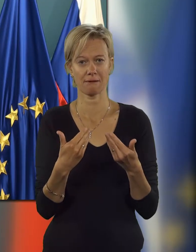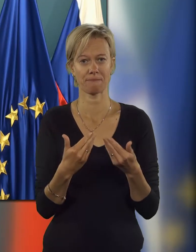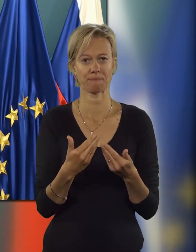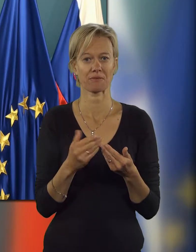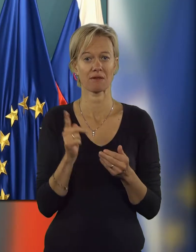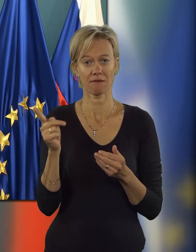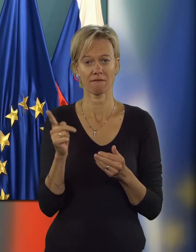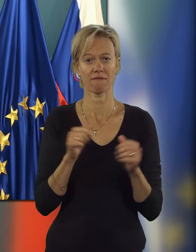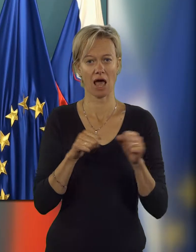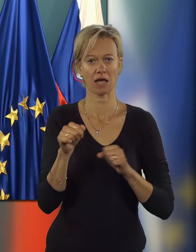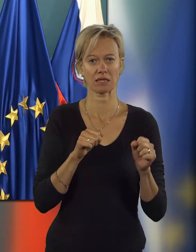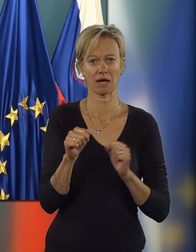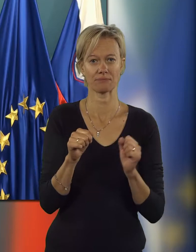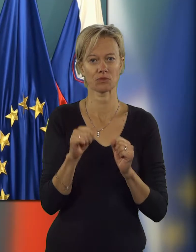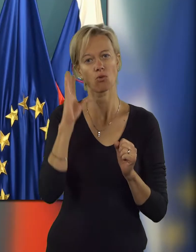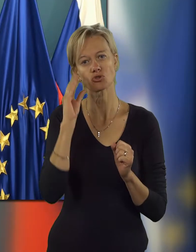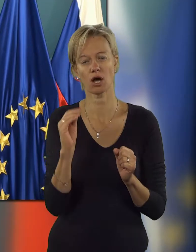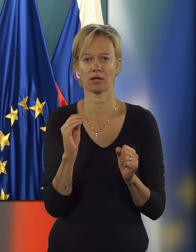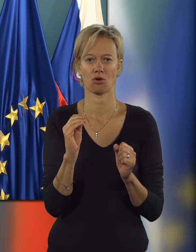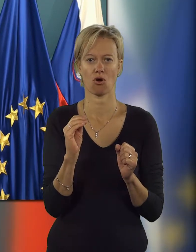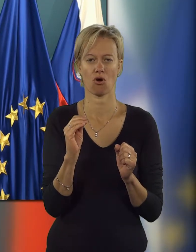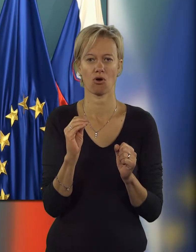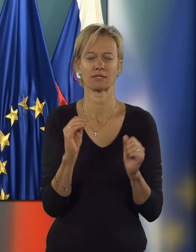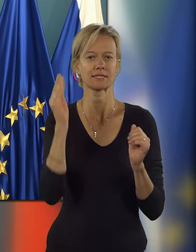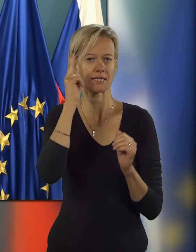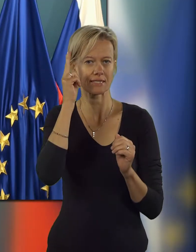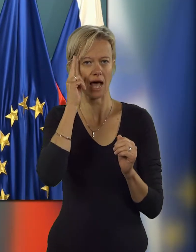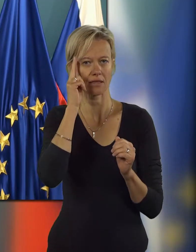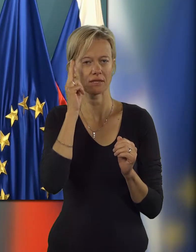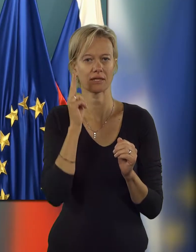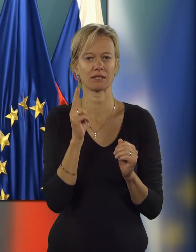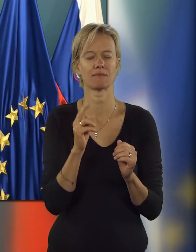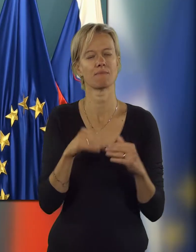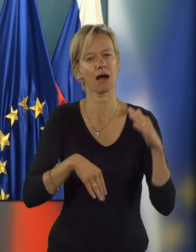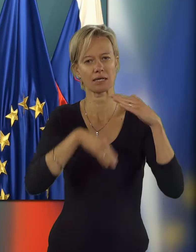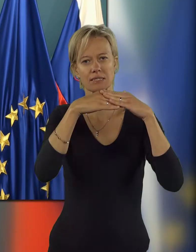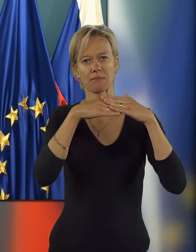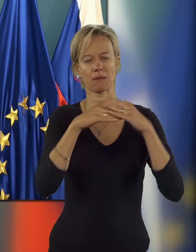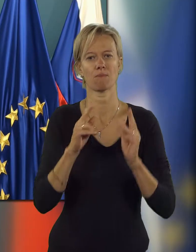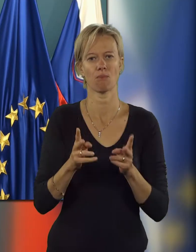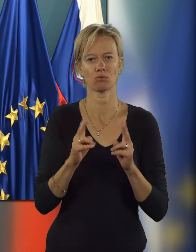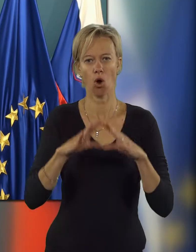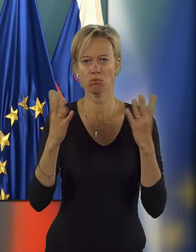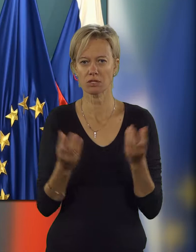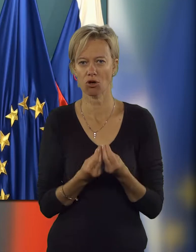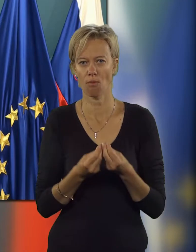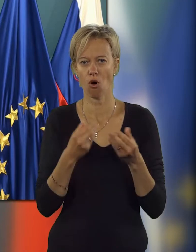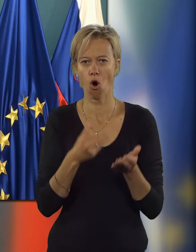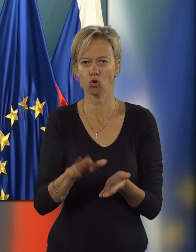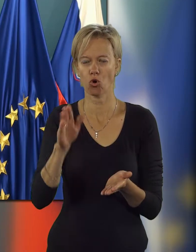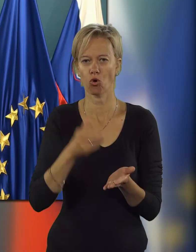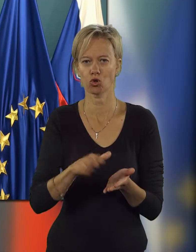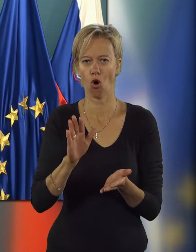vlada kot običajno se znani z maksimalnim možnim obsegom